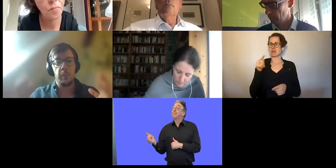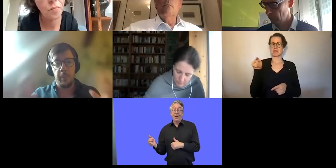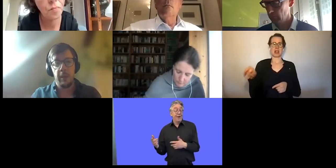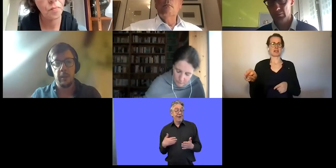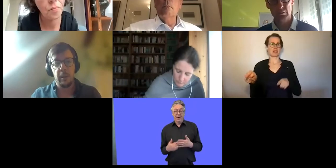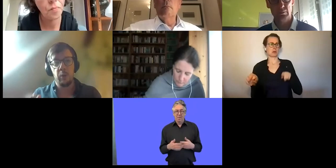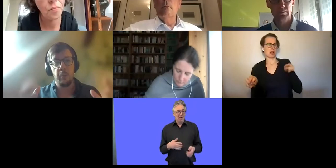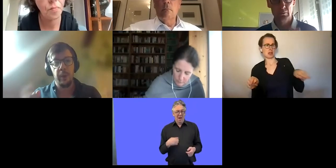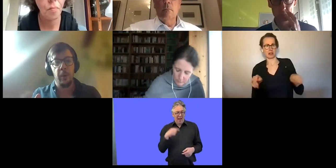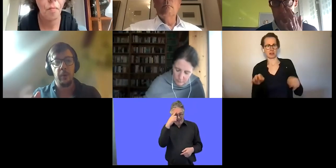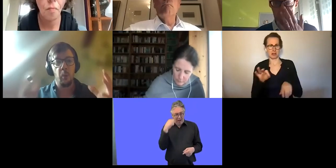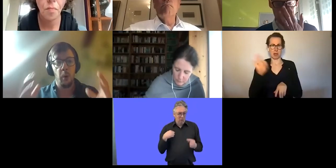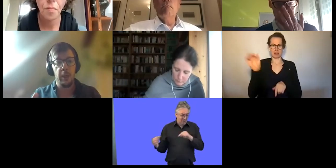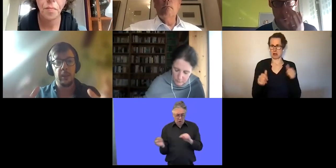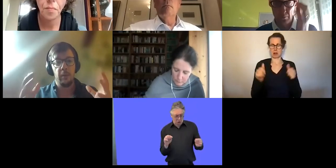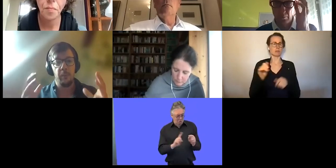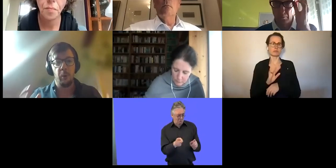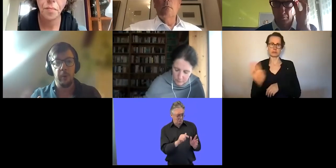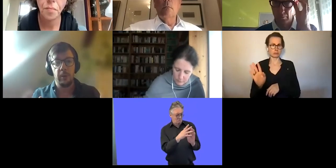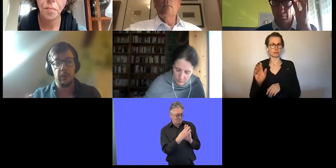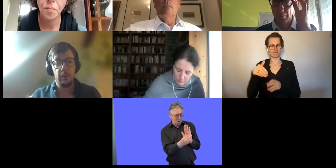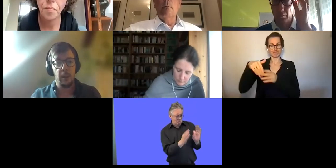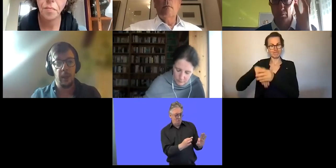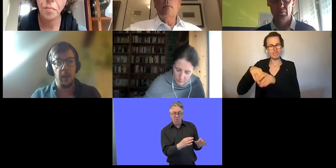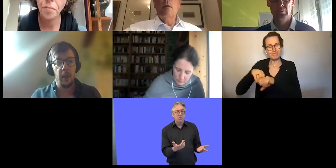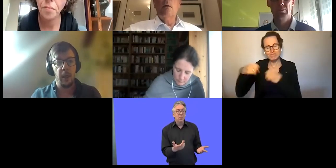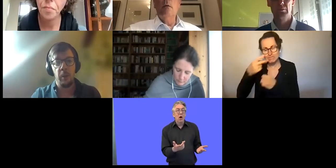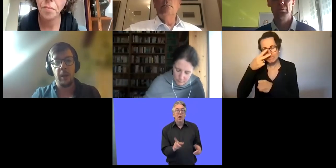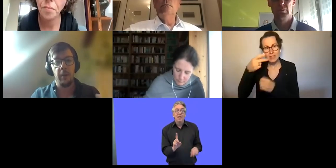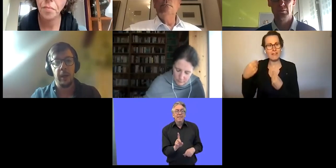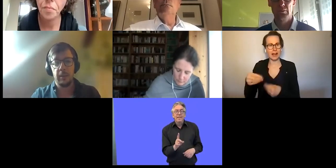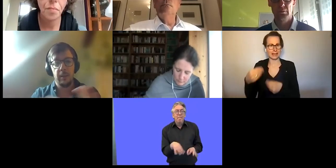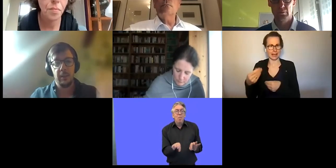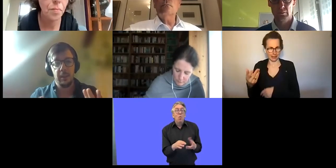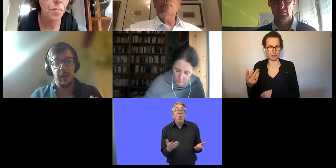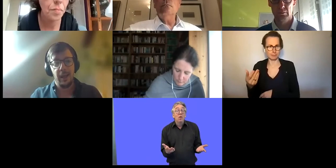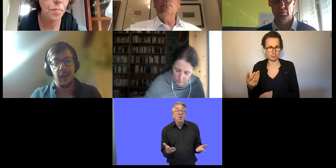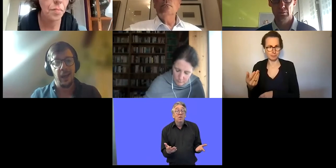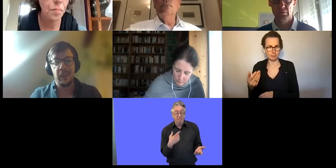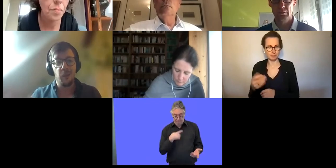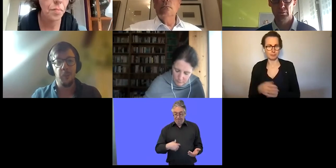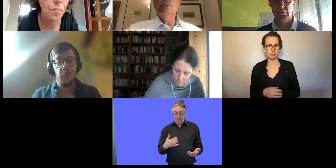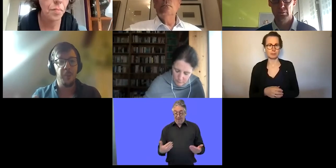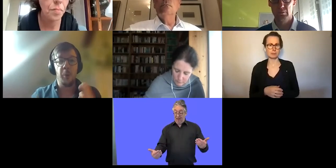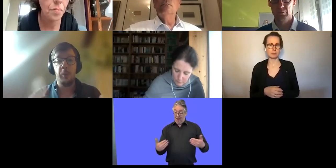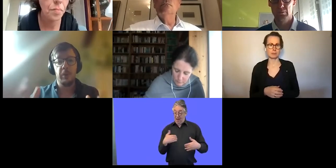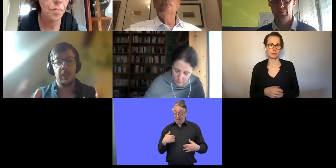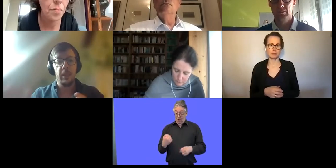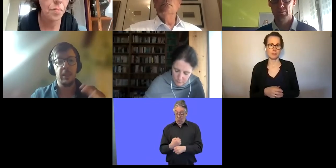dass die Debatte sich hierauf konzentrieren sollte, also auf die Frage, was da besser ist. Man sollte immer die Qualität anschauen, das Ganze